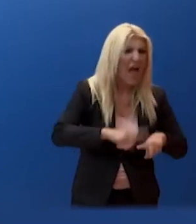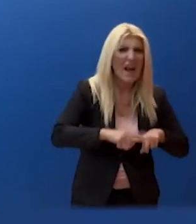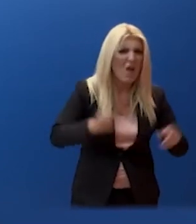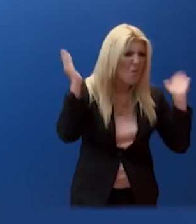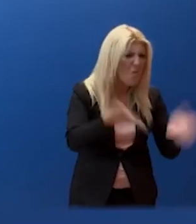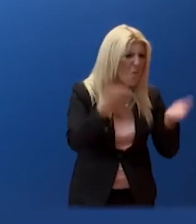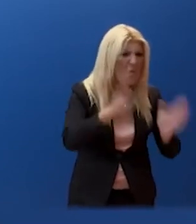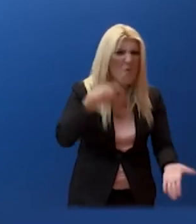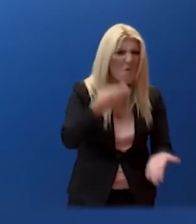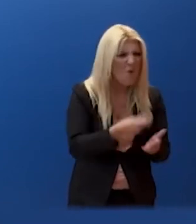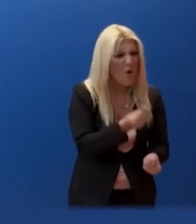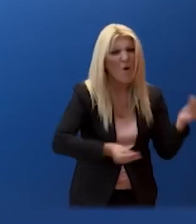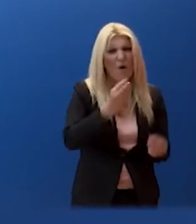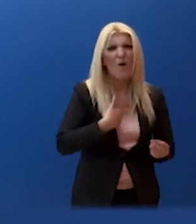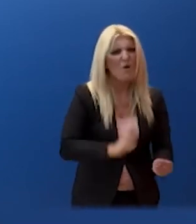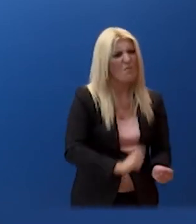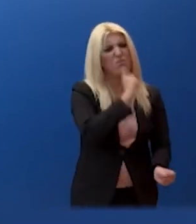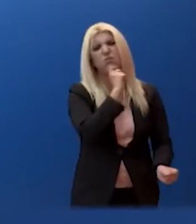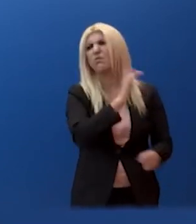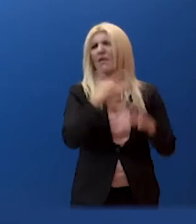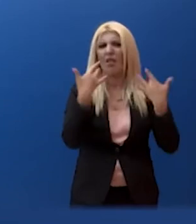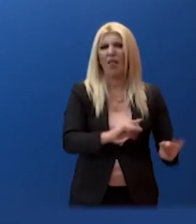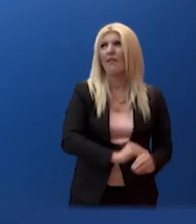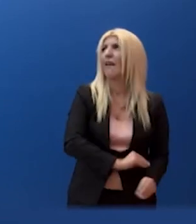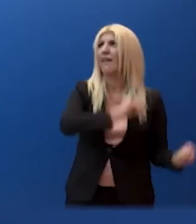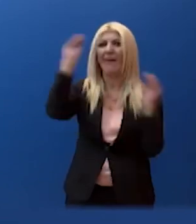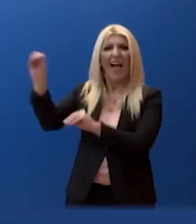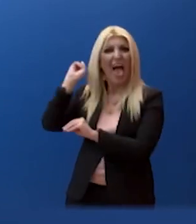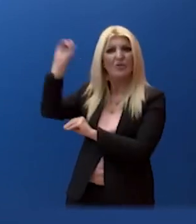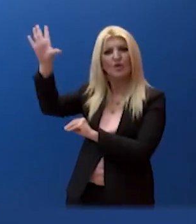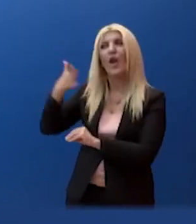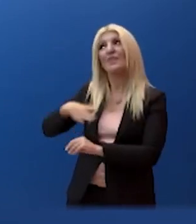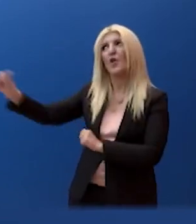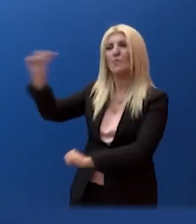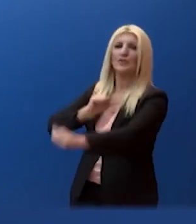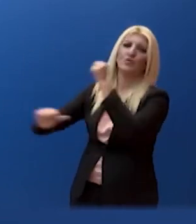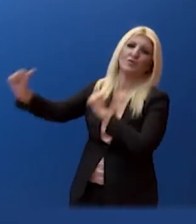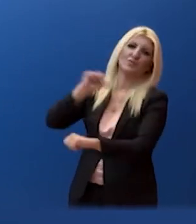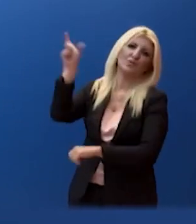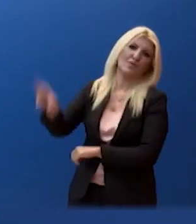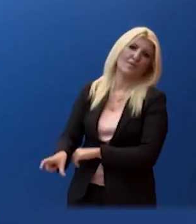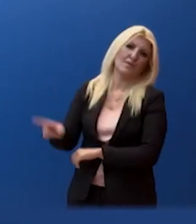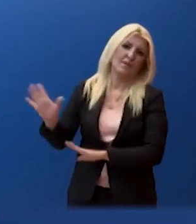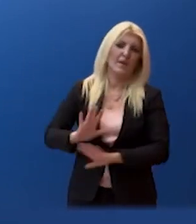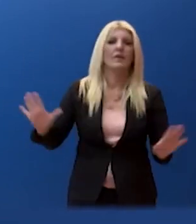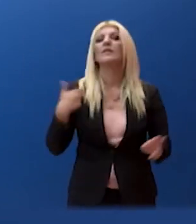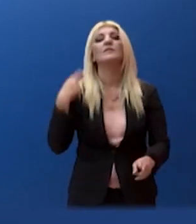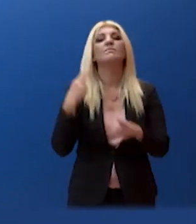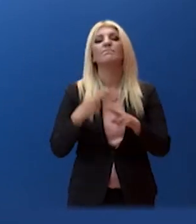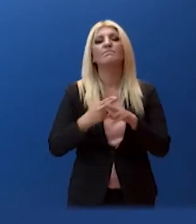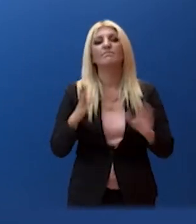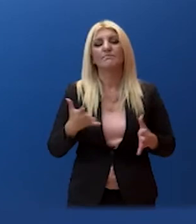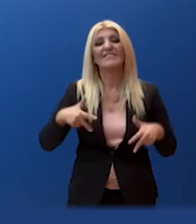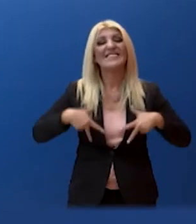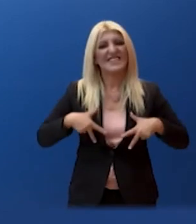Και συμπλήρωσε ο Πρωθυπουργός. Ταυτόχρονα όμως υπάρχει και κάτι που θεωρώ ιδιαίτερα σημαντικό. Τη μακροπτώσμια εμπιστοσύνη στις